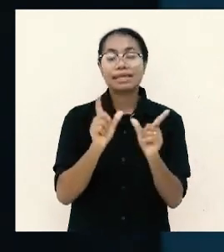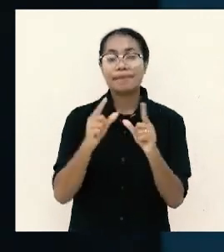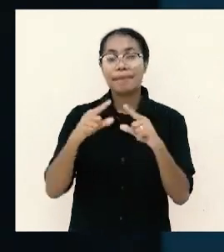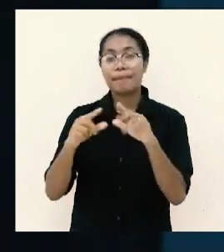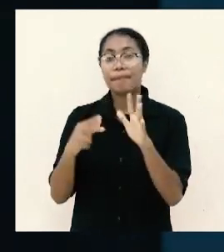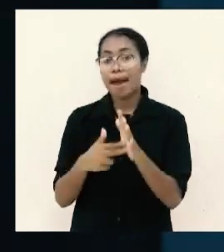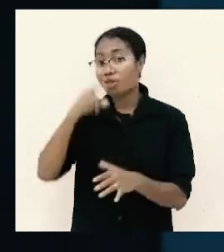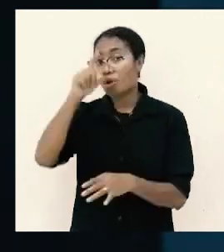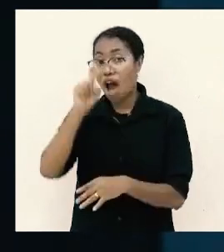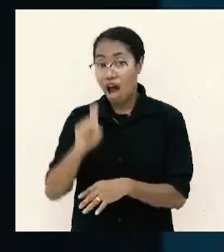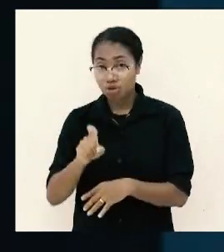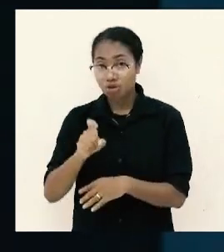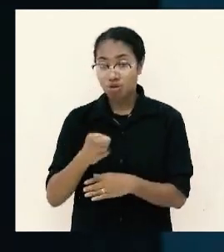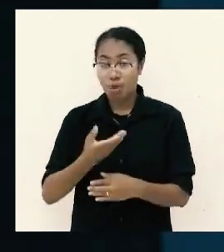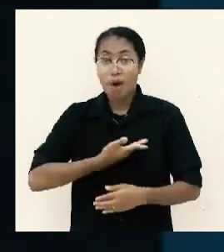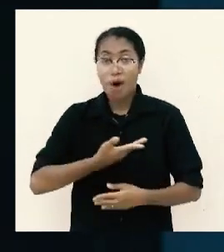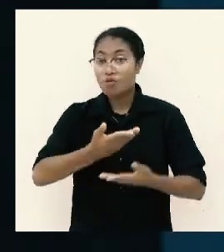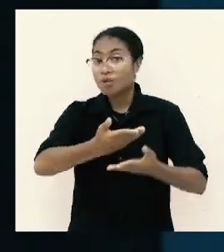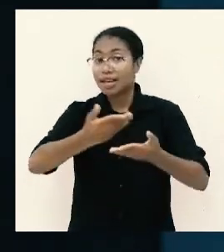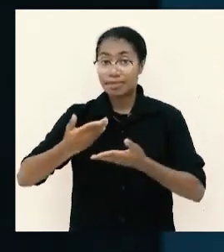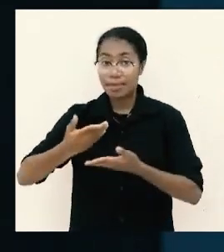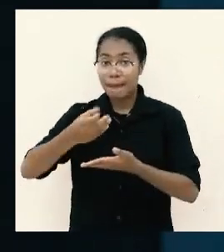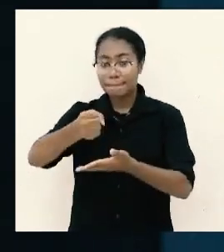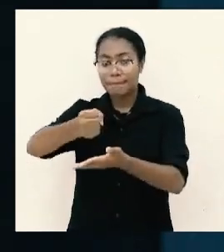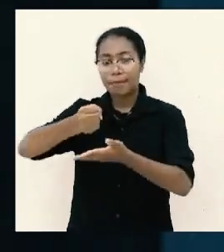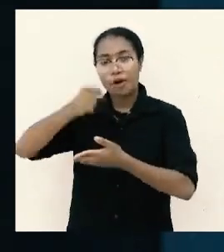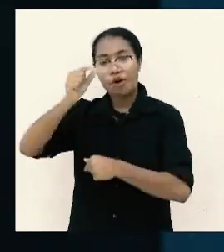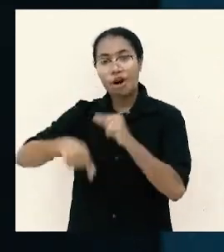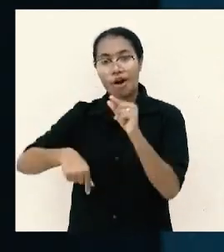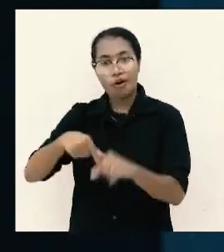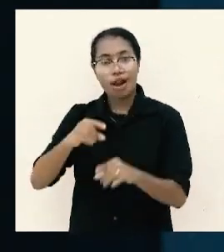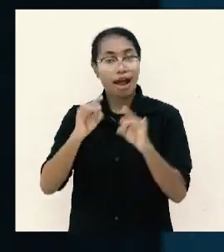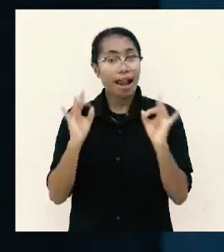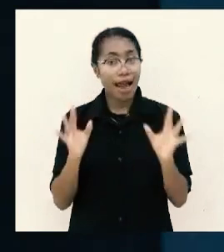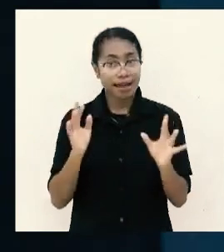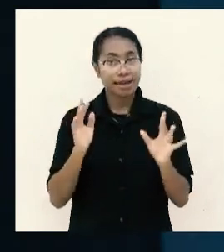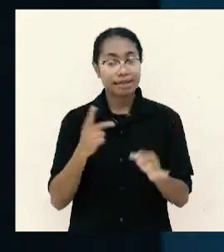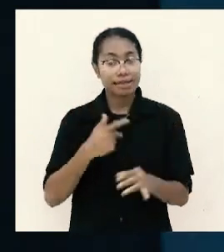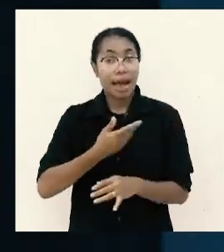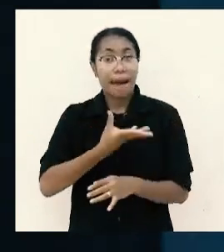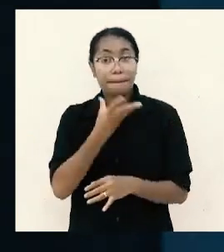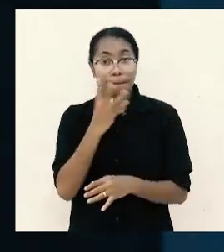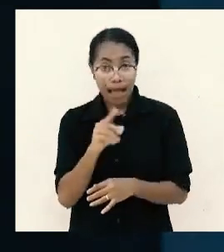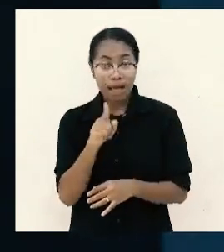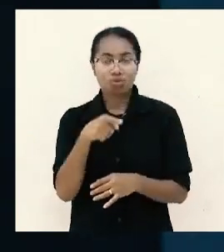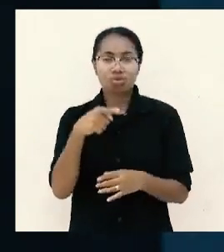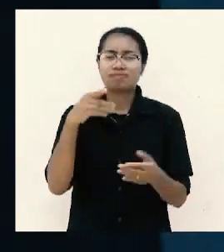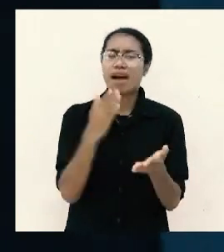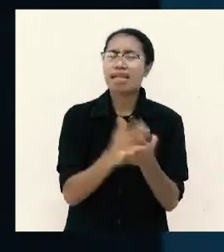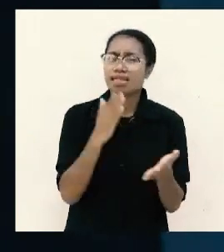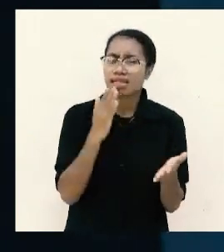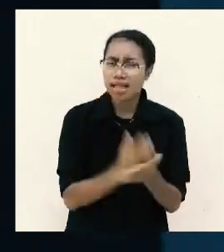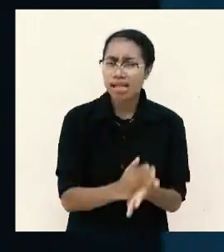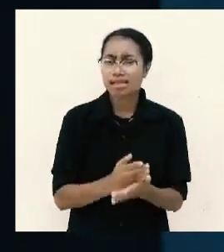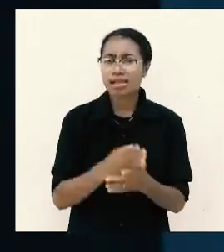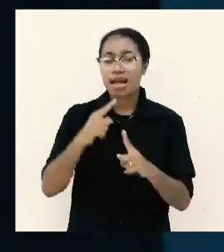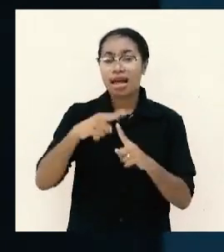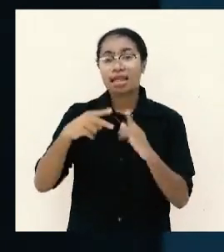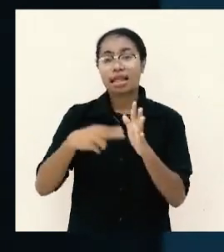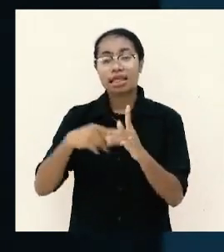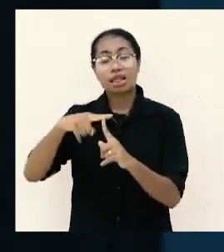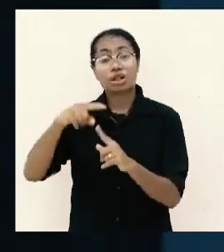pemberian dari orang lain saya bilang sampai batas tertentu untuk menunjukkan bahwa